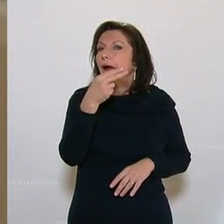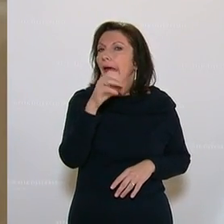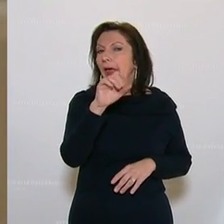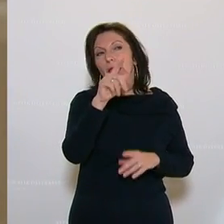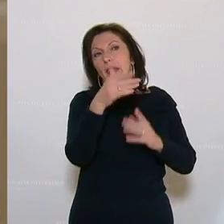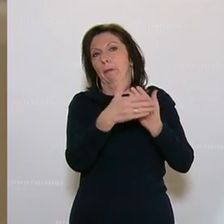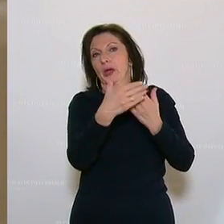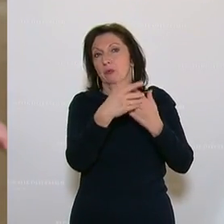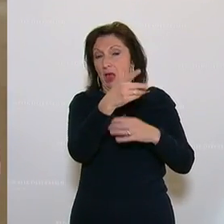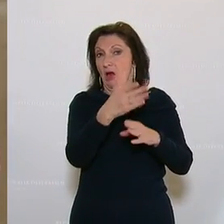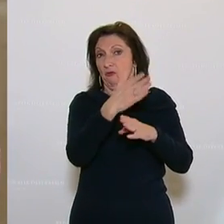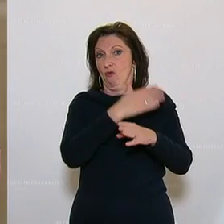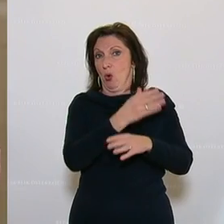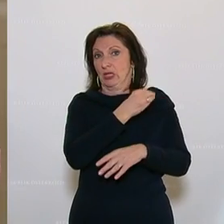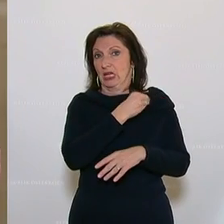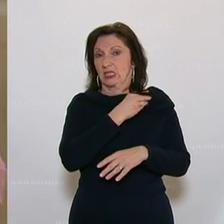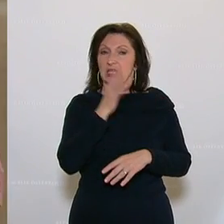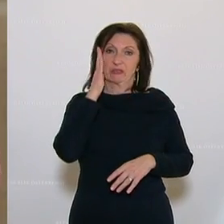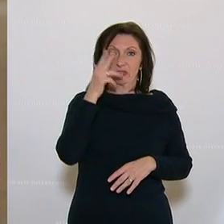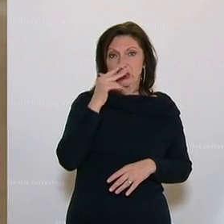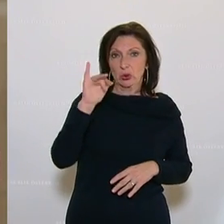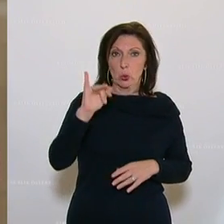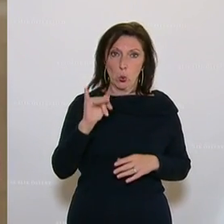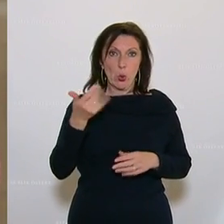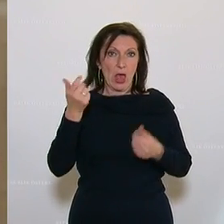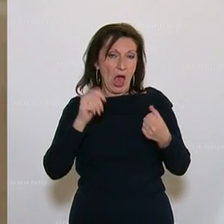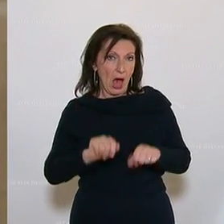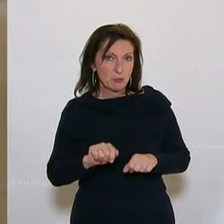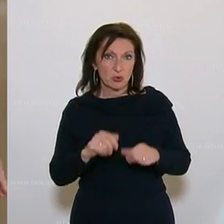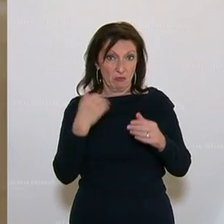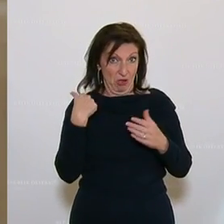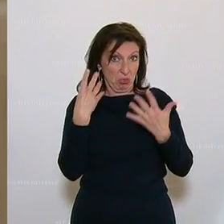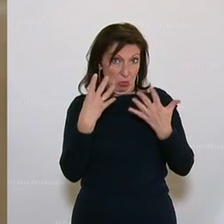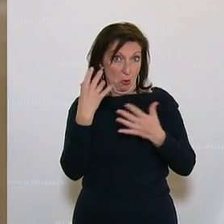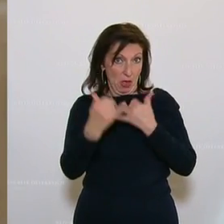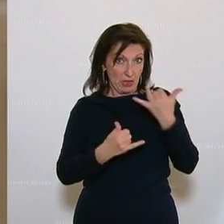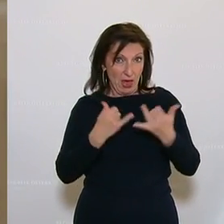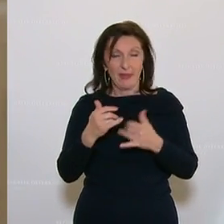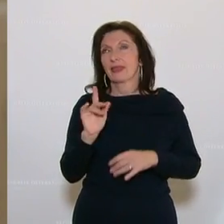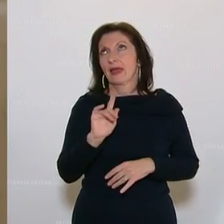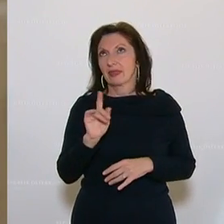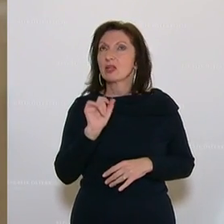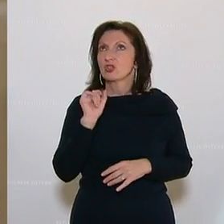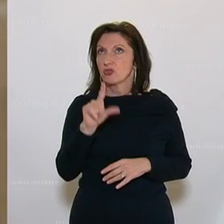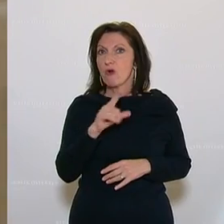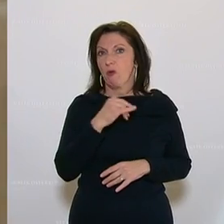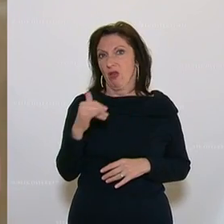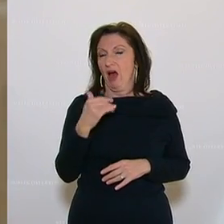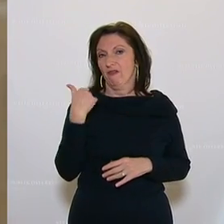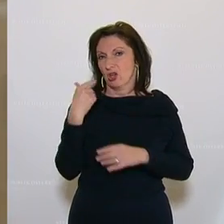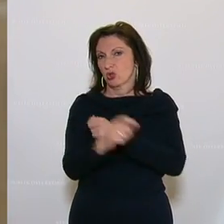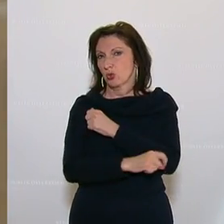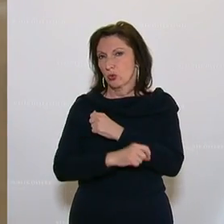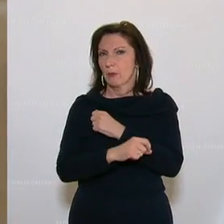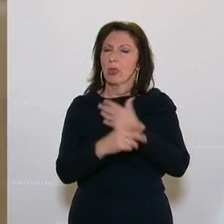er hat mir vorhin gesagt, er wird sie mir ohne abschließen, nach neun Jahren, oder nein, zwölf Jahren, also